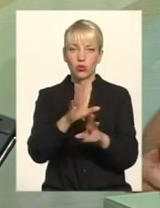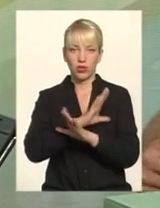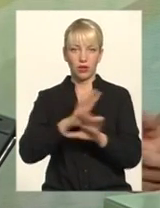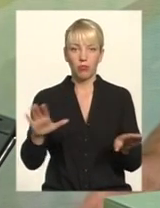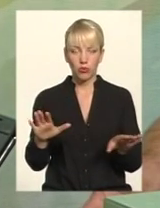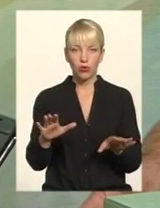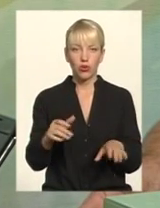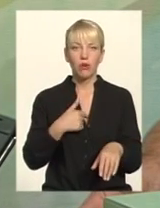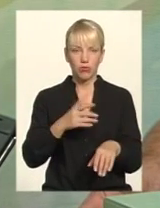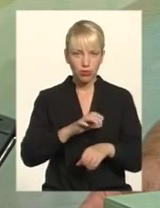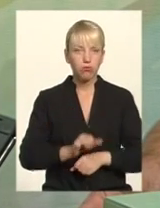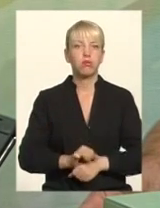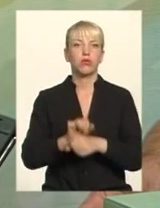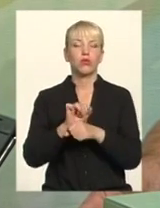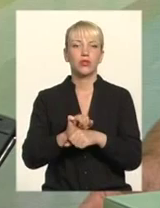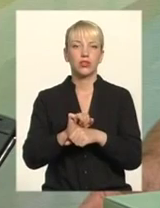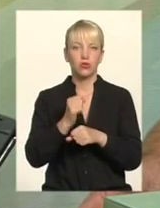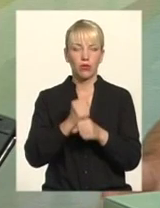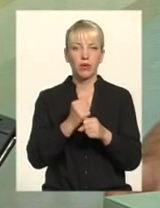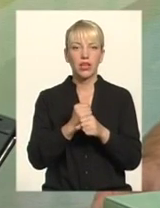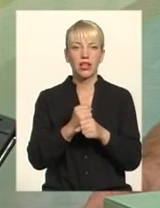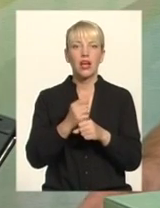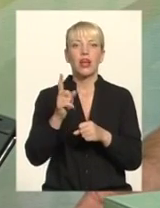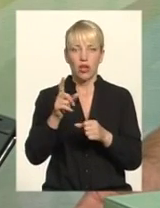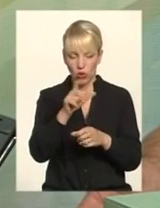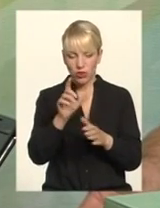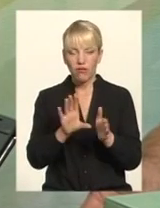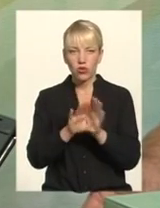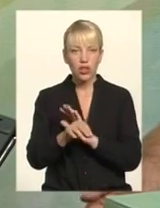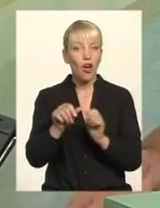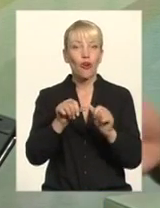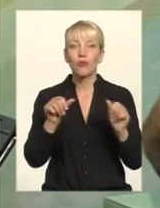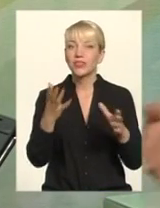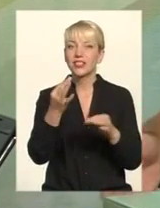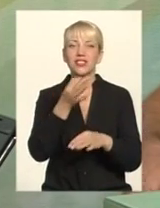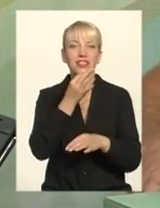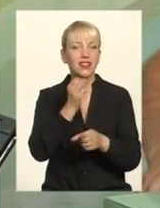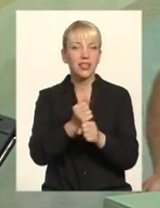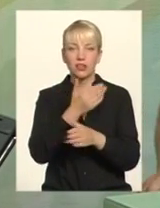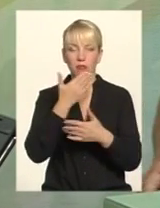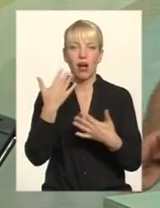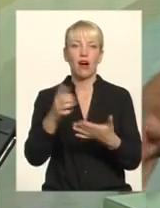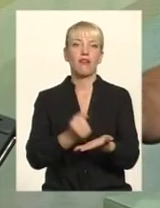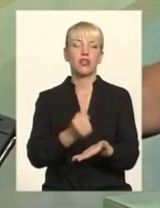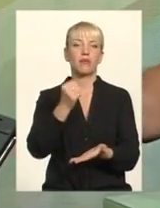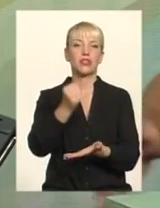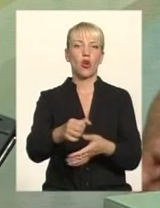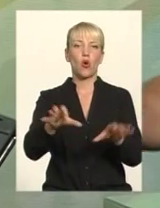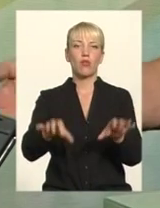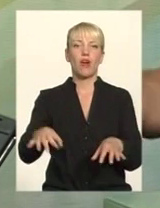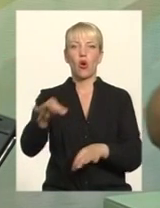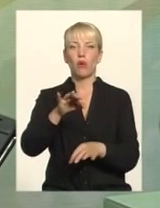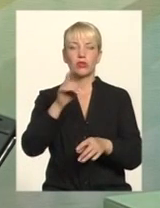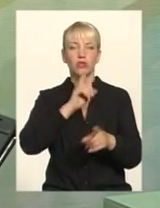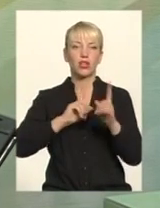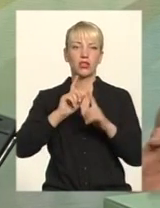назад Включили кілька наших людей Але комісія ще не приступила до роботи А вже призначає голова обласної ради Людину, яка